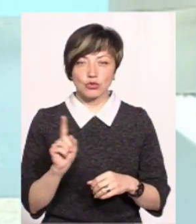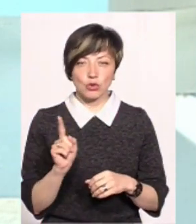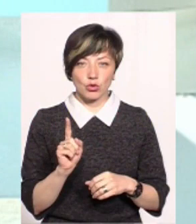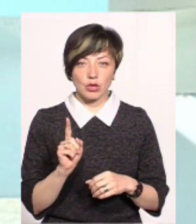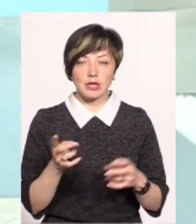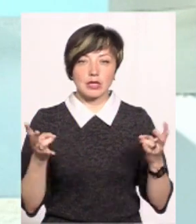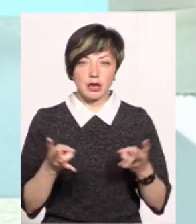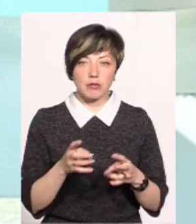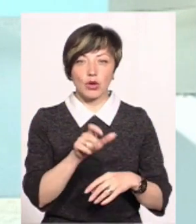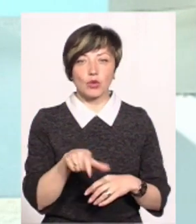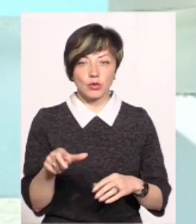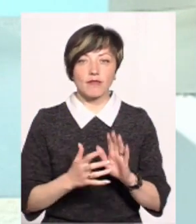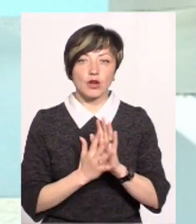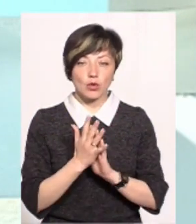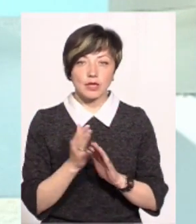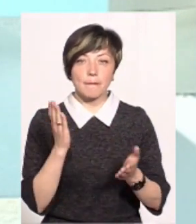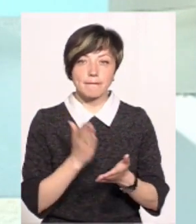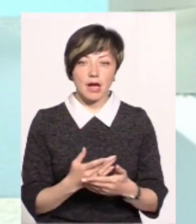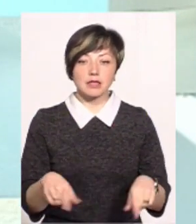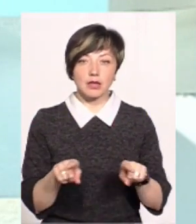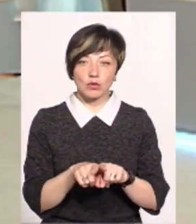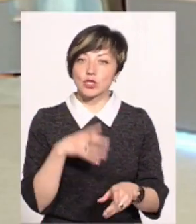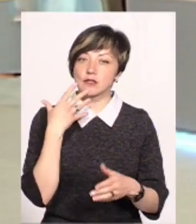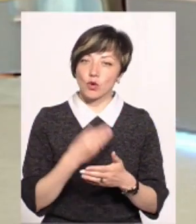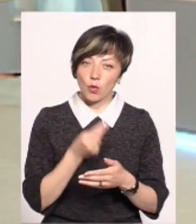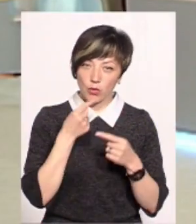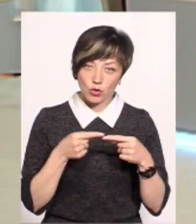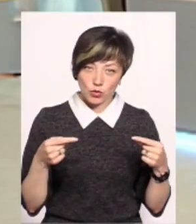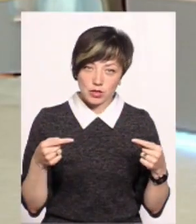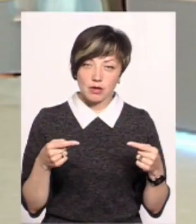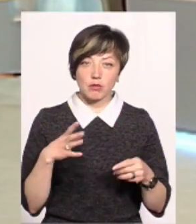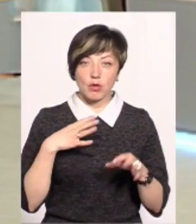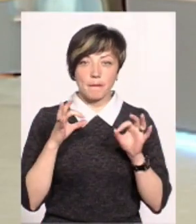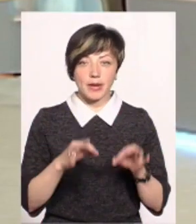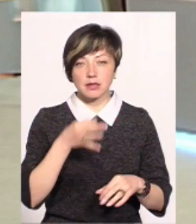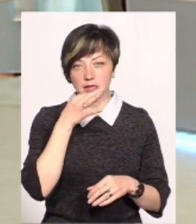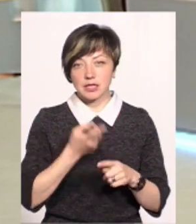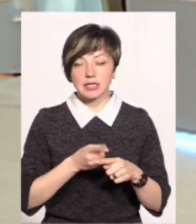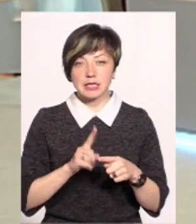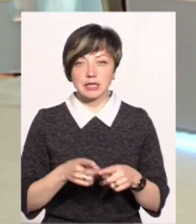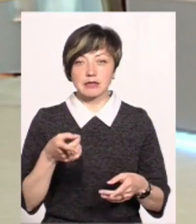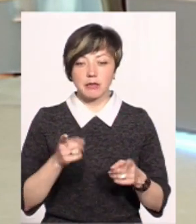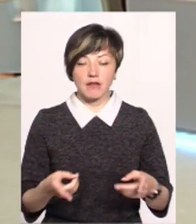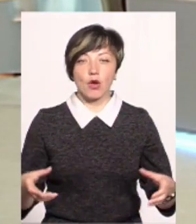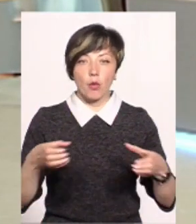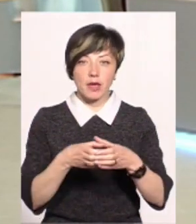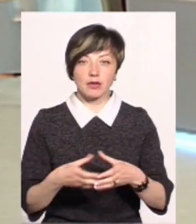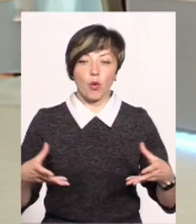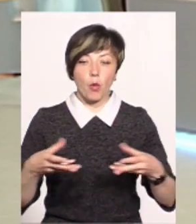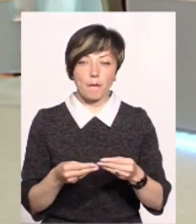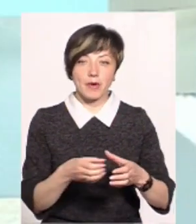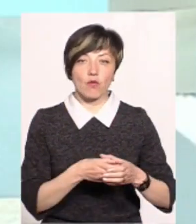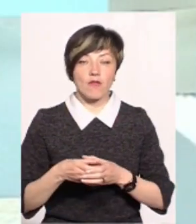треба людям вирощувати і мати також і свою продукцію. І як було правильно зазначено, це людям справді об'єднуватися і